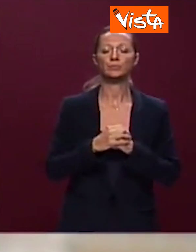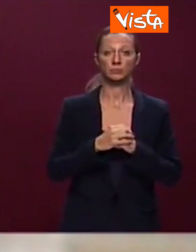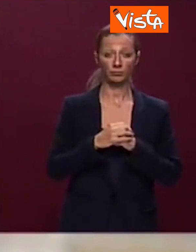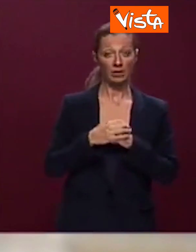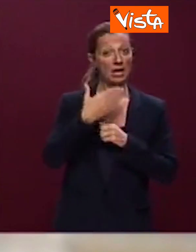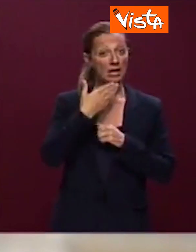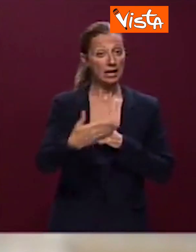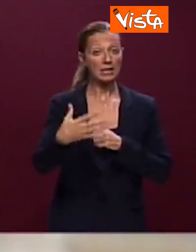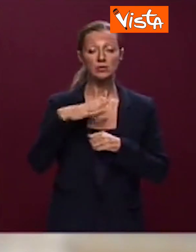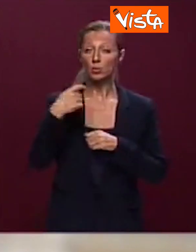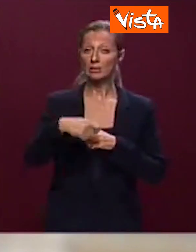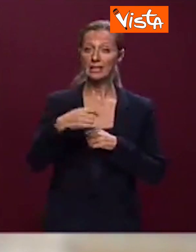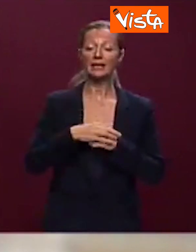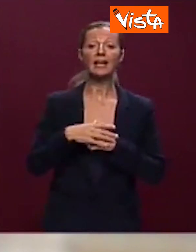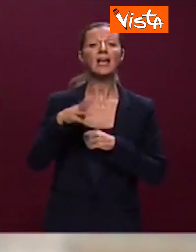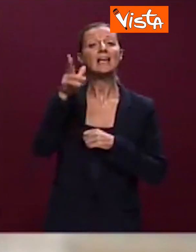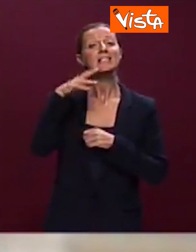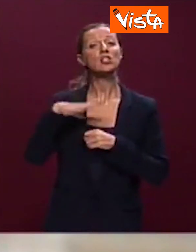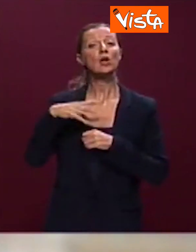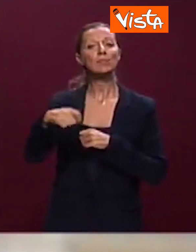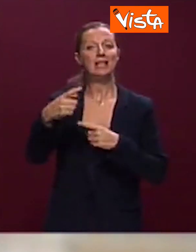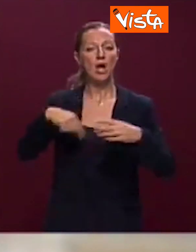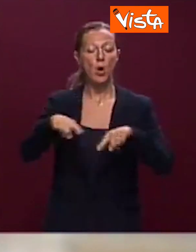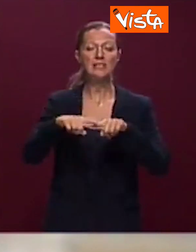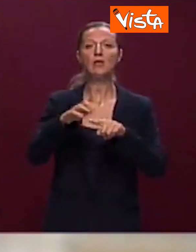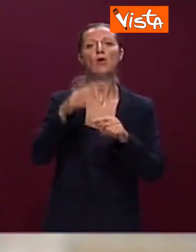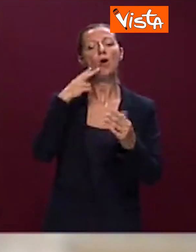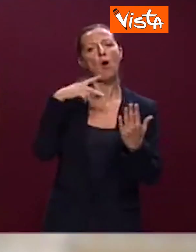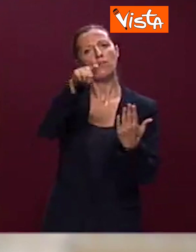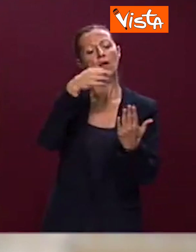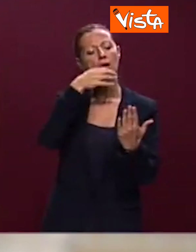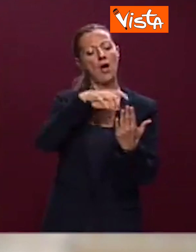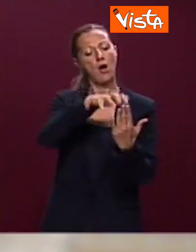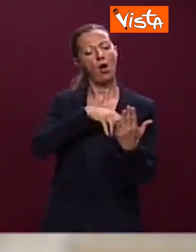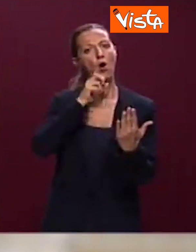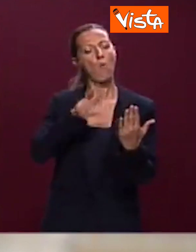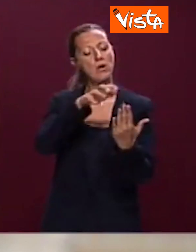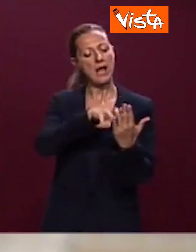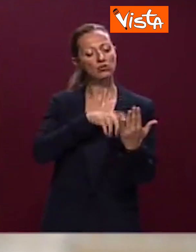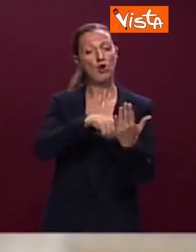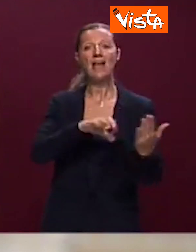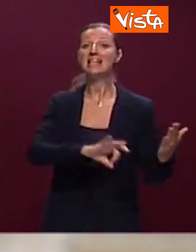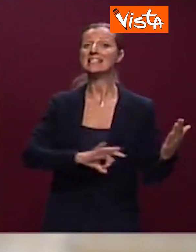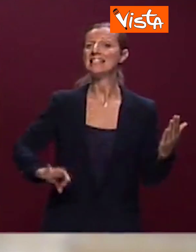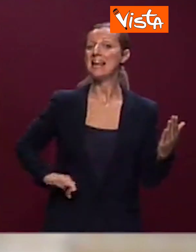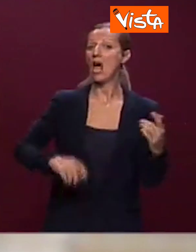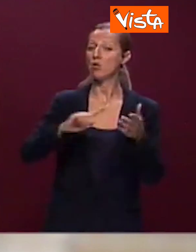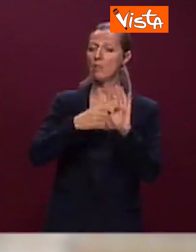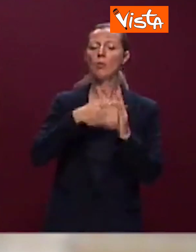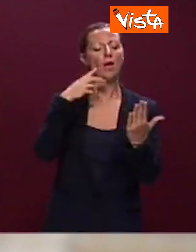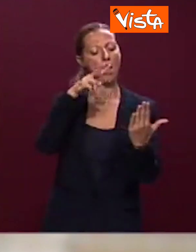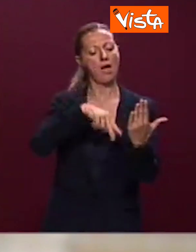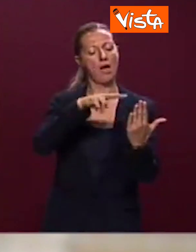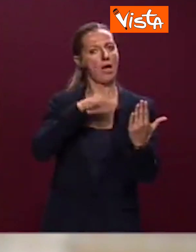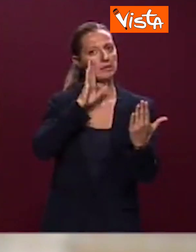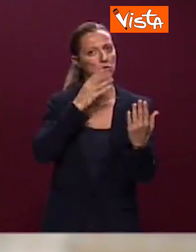Signora Presidente del Consiglio, ho letto con molta attenzione le comunicazioni che ha reso al Senato della Repubblica. In